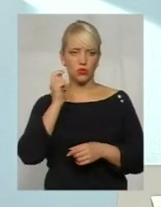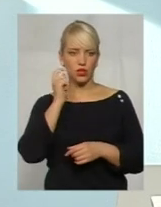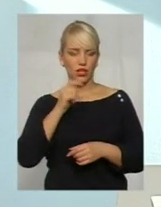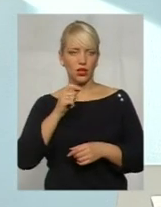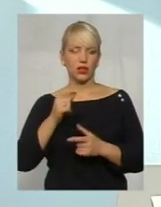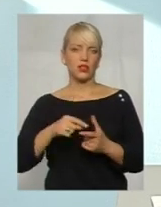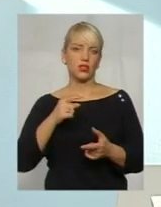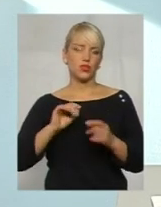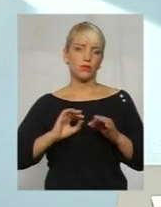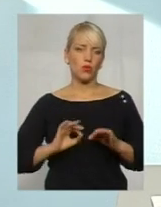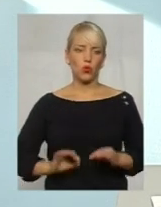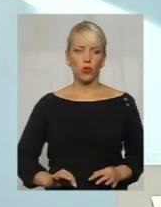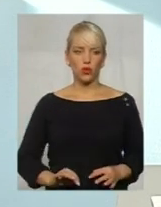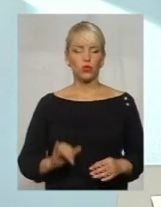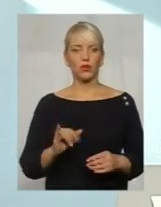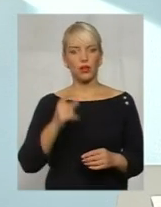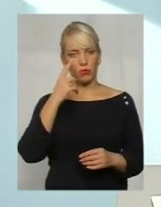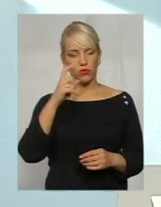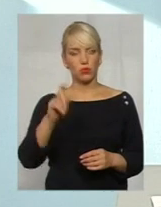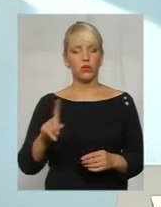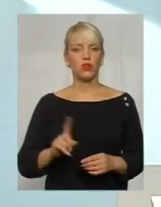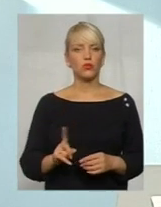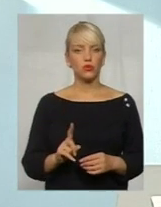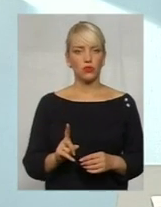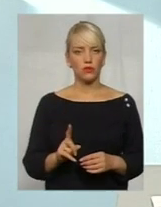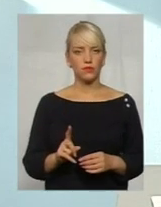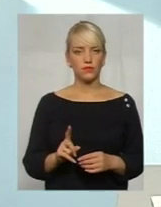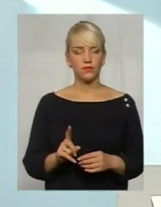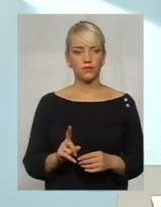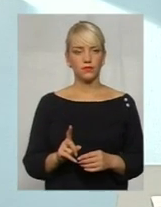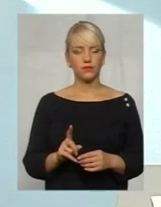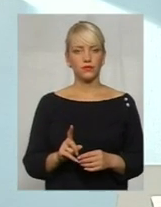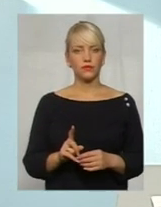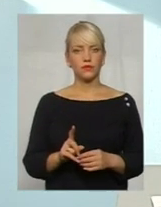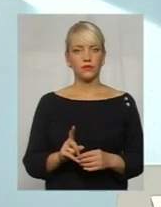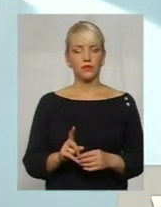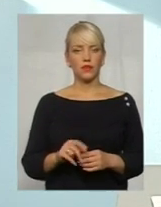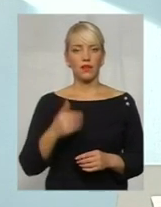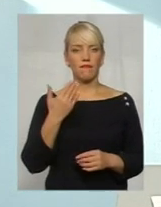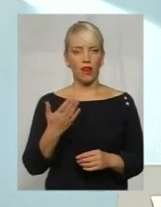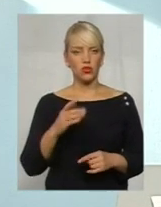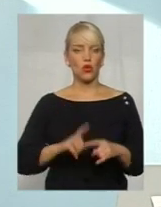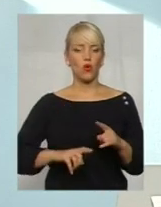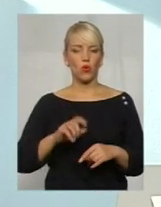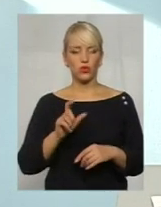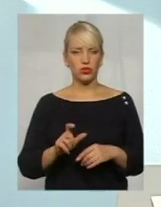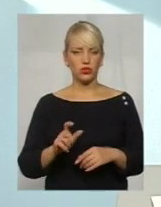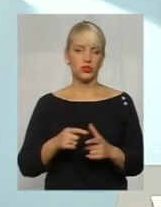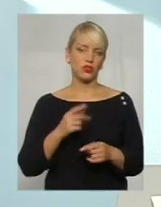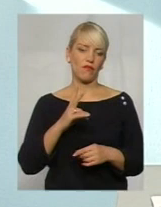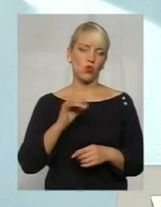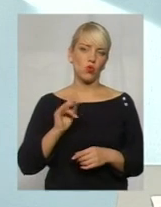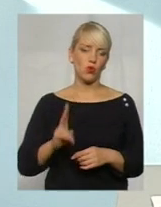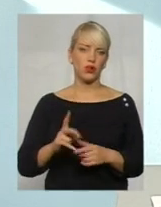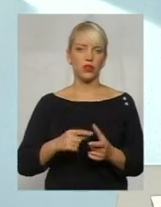прокуратури і повідомляють, що ваш родич, чи внук, чи